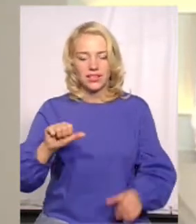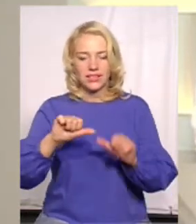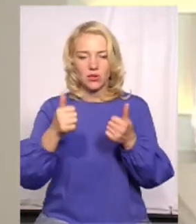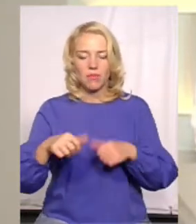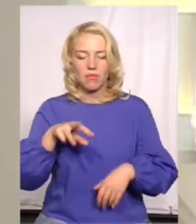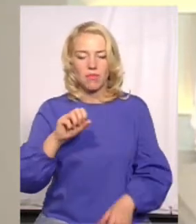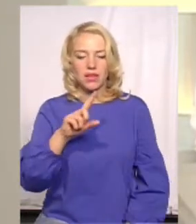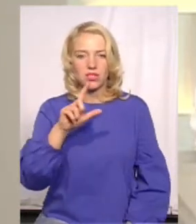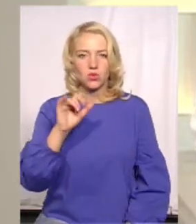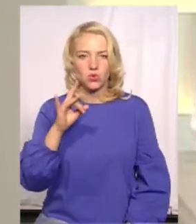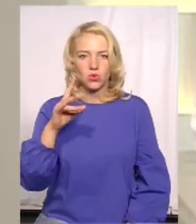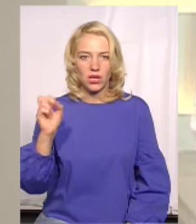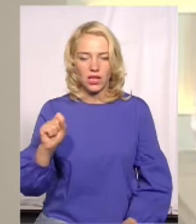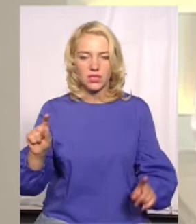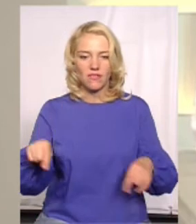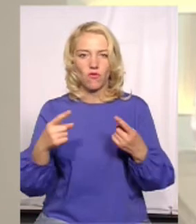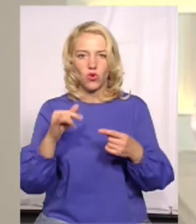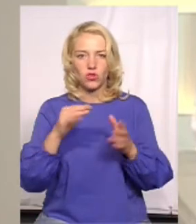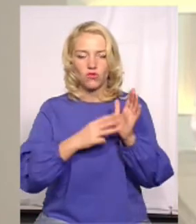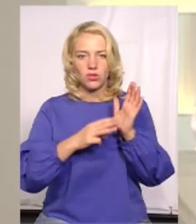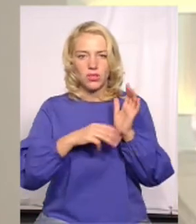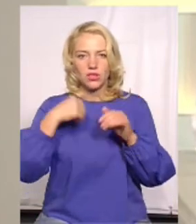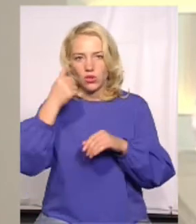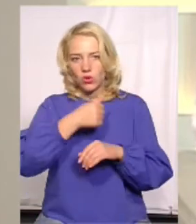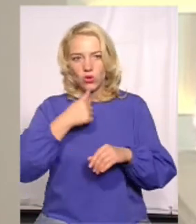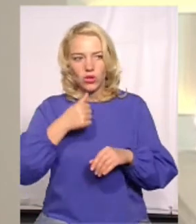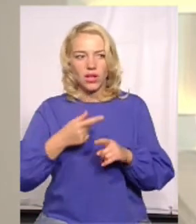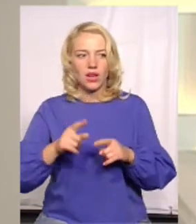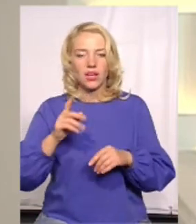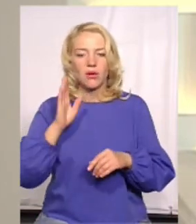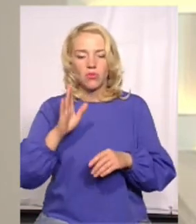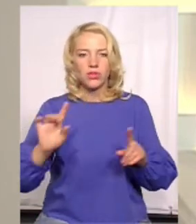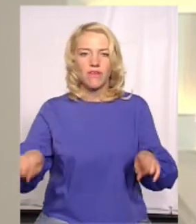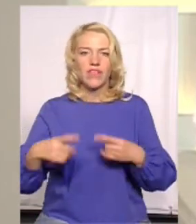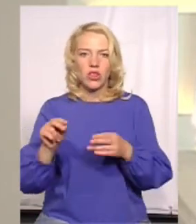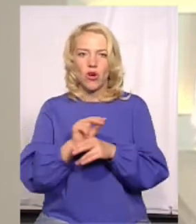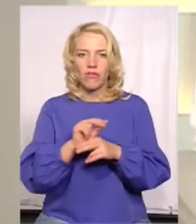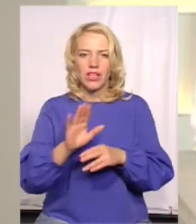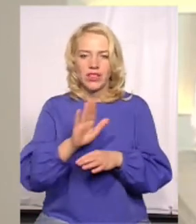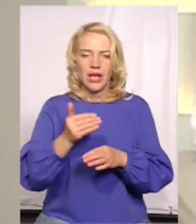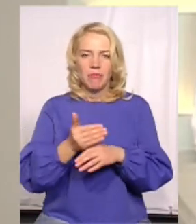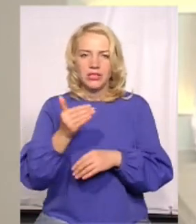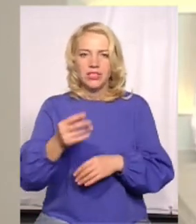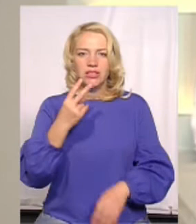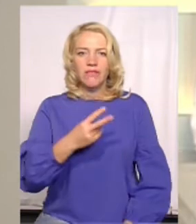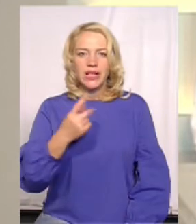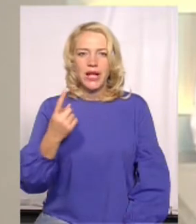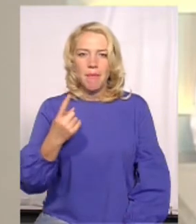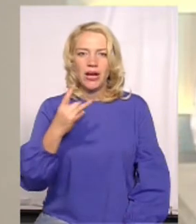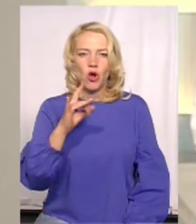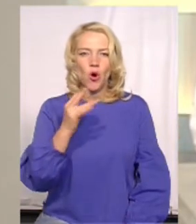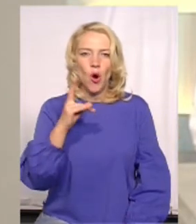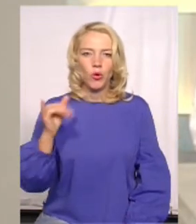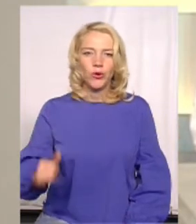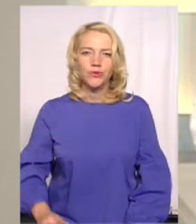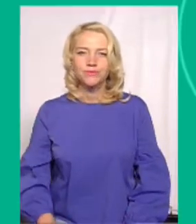Миколи Мазура, створені у 80-х роках минулого століття, будуть відновлені не пізніше 21-го року.